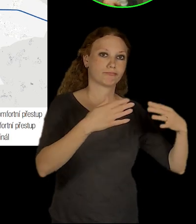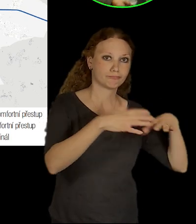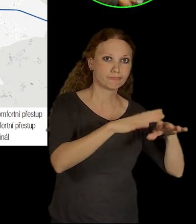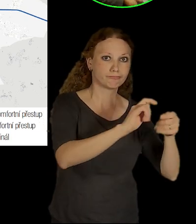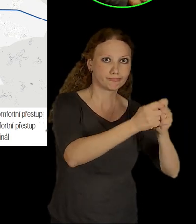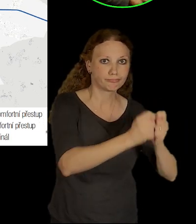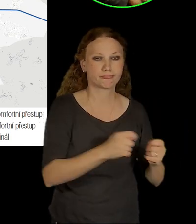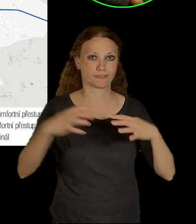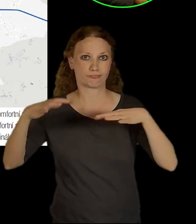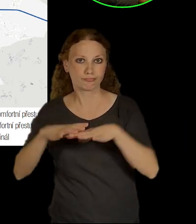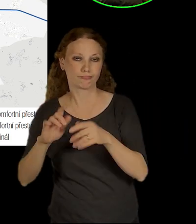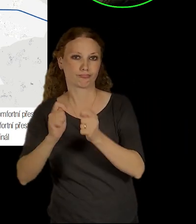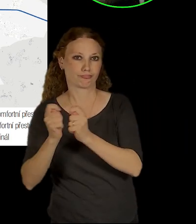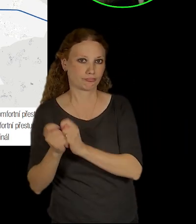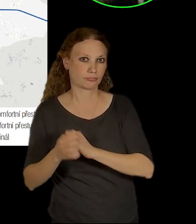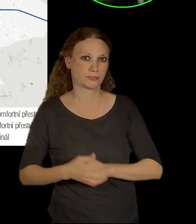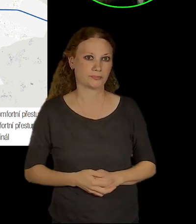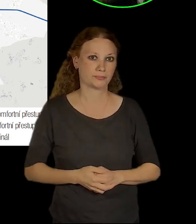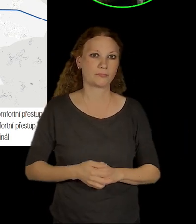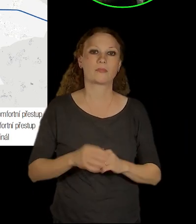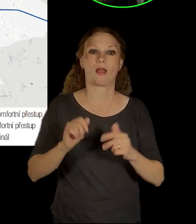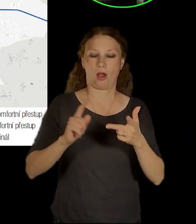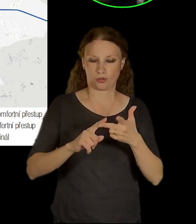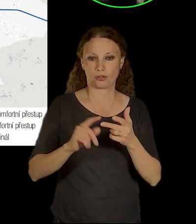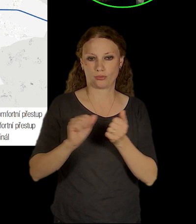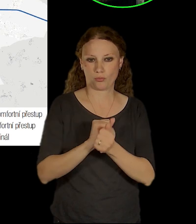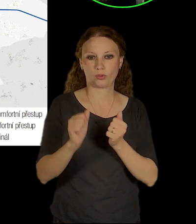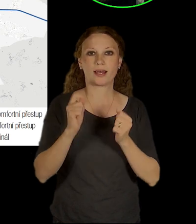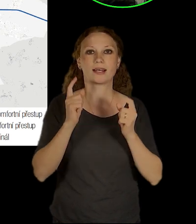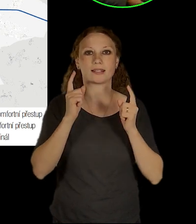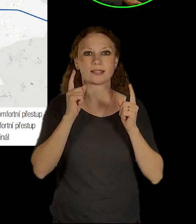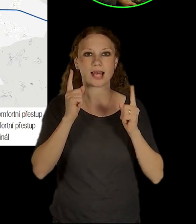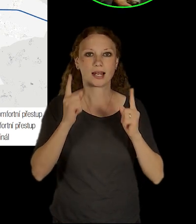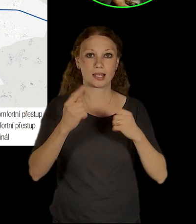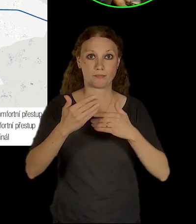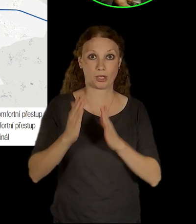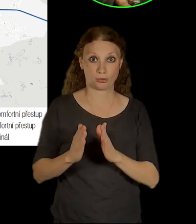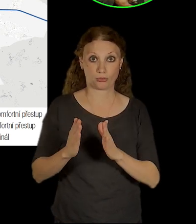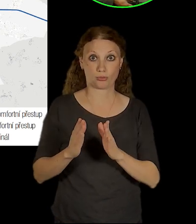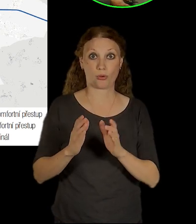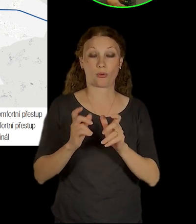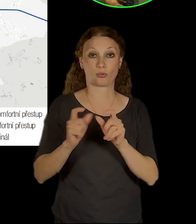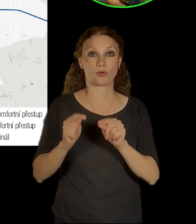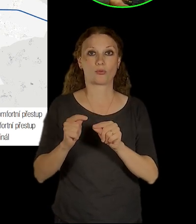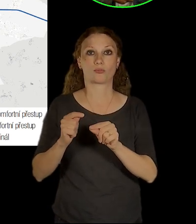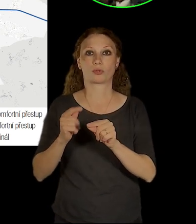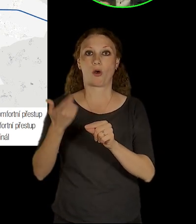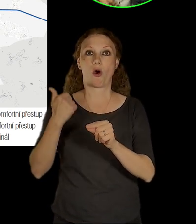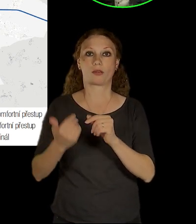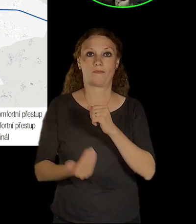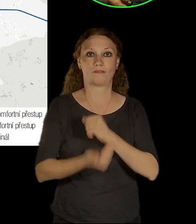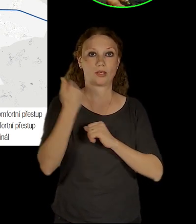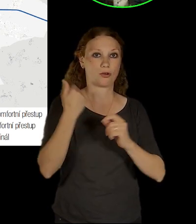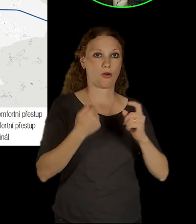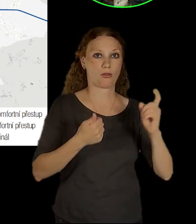město, protože vlastně s příchodem vysokorychlostní trati, to je to dvojité vysokorychlostní trati od východu, tedy